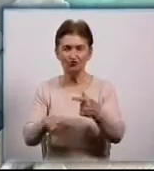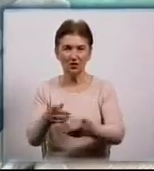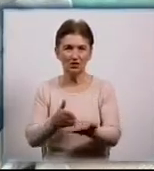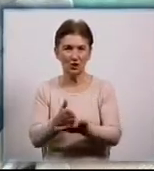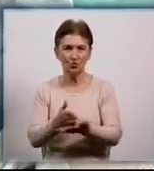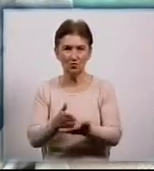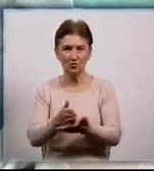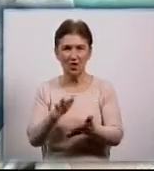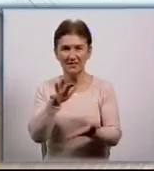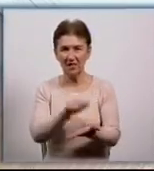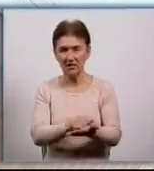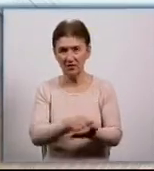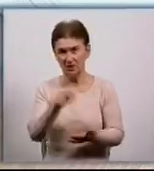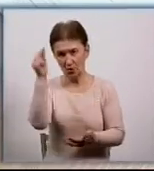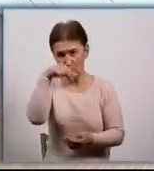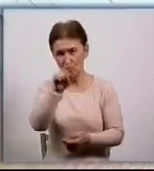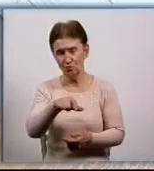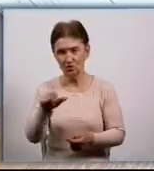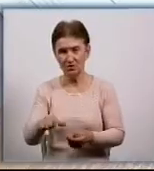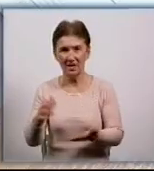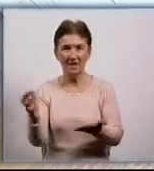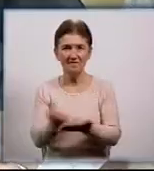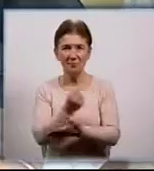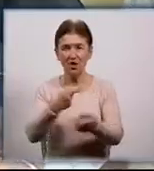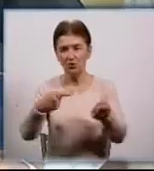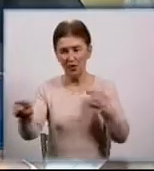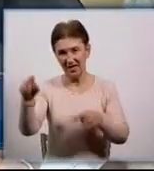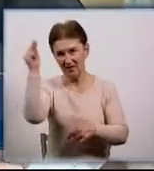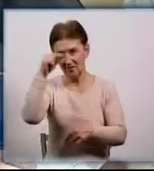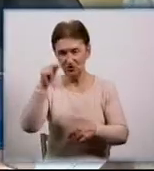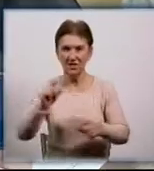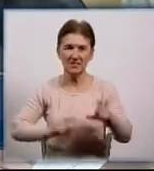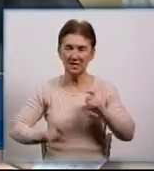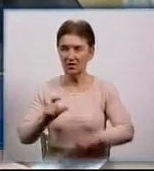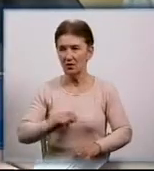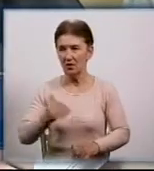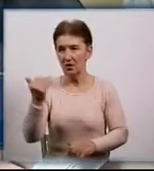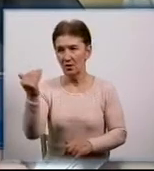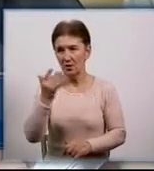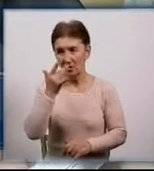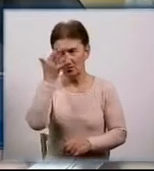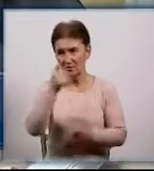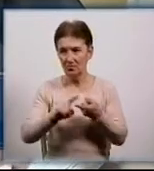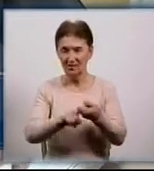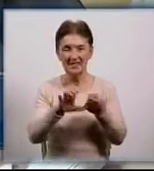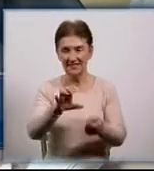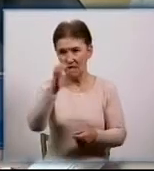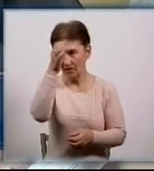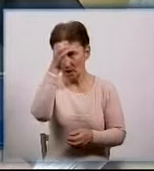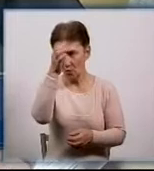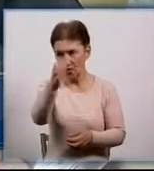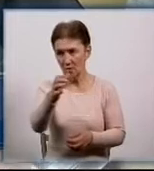анкетування. Учні обирають новий навчальний заклад. Я планую пов'язати своє життя з наукою